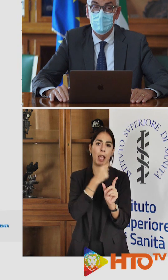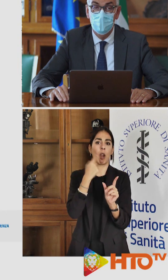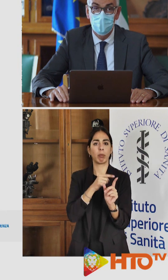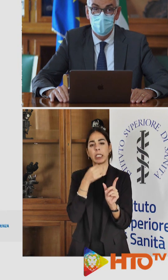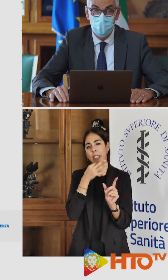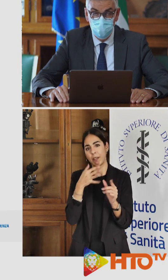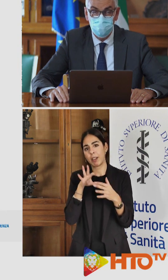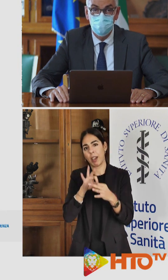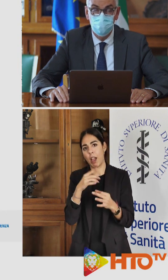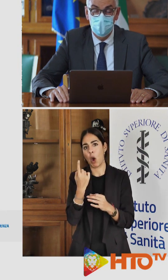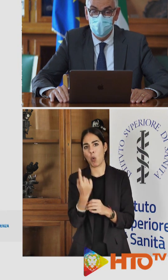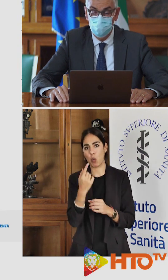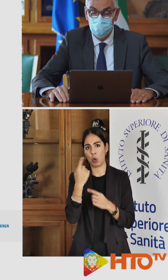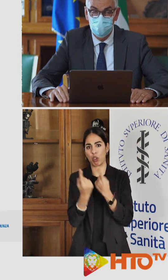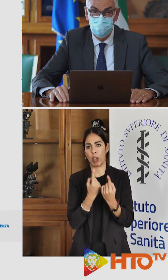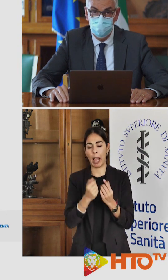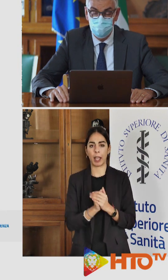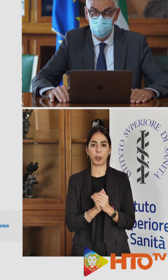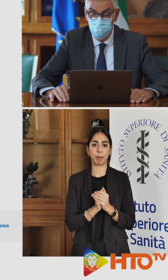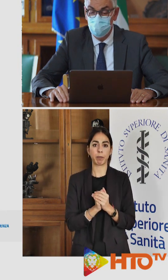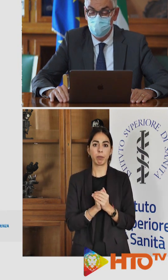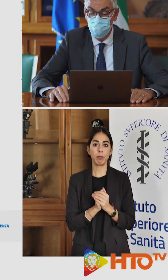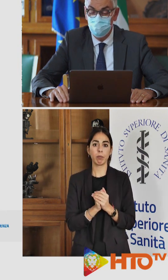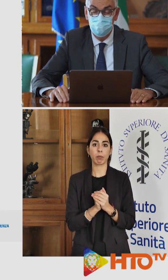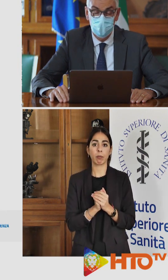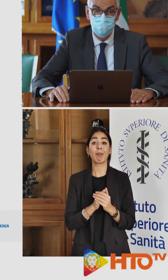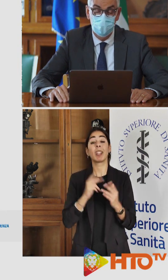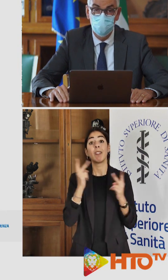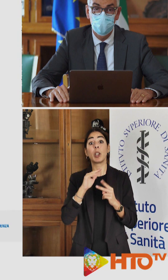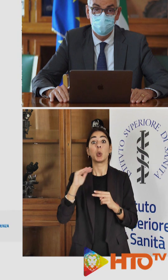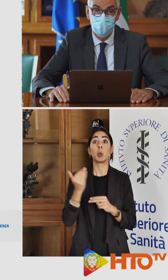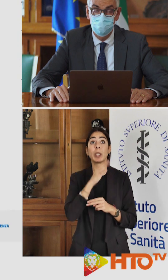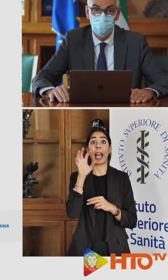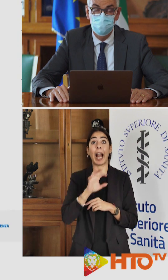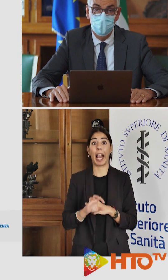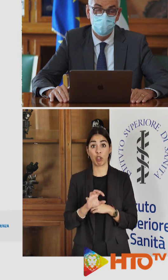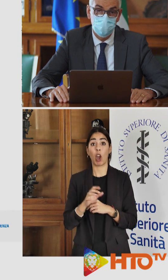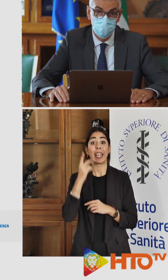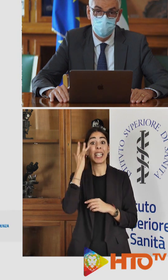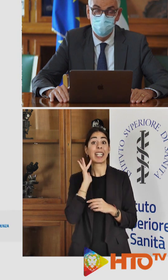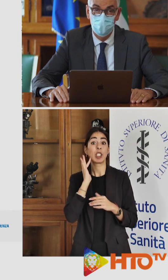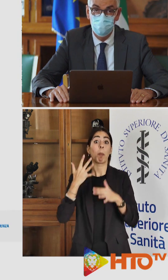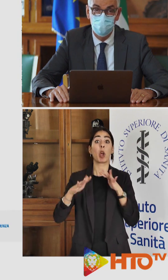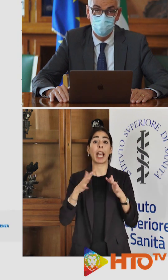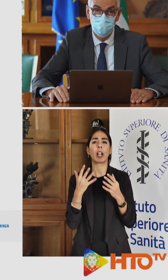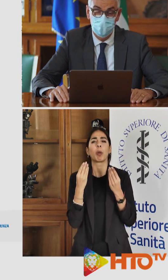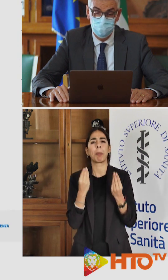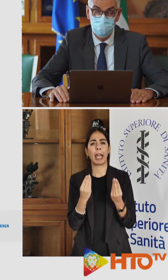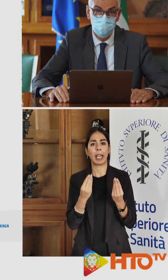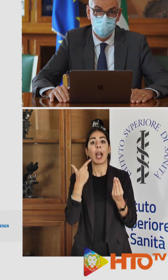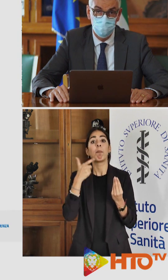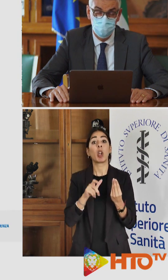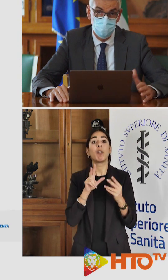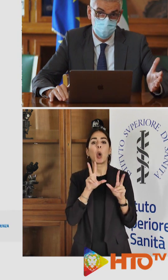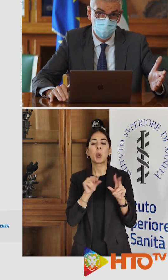1. Il rischio moderato che caratterizza tutte le regioni tranne 3 è dato dall'incremento del numero di